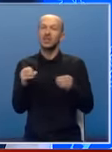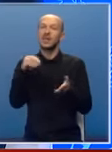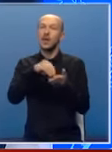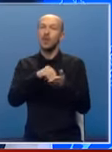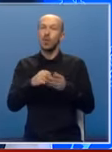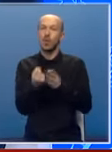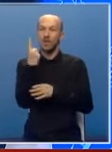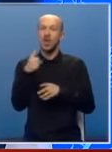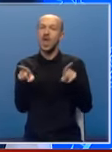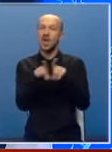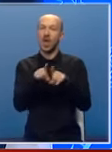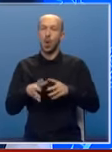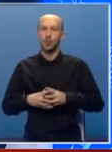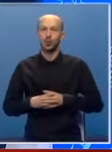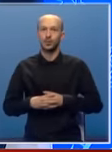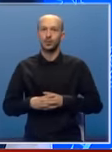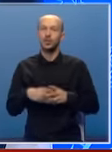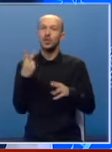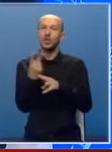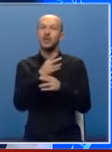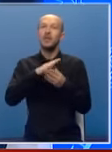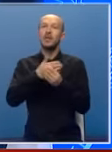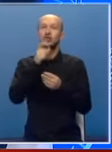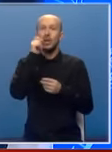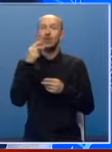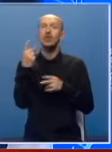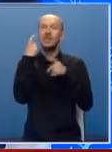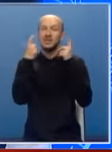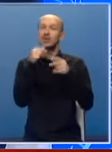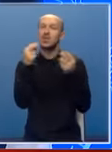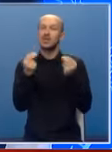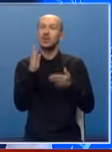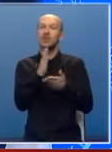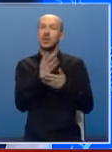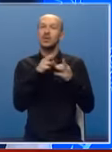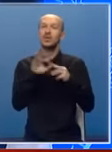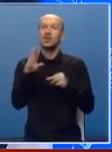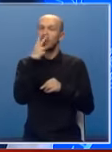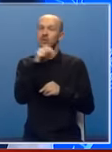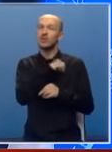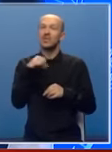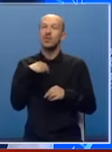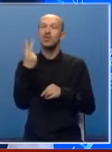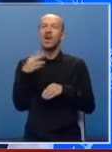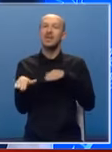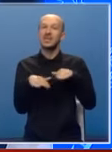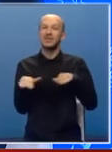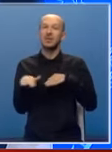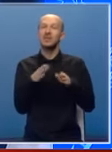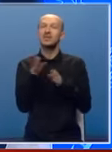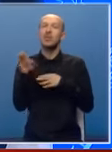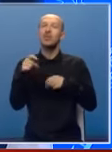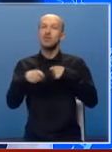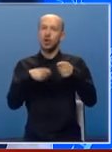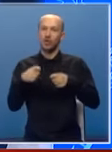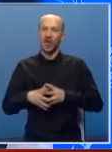pojavljuje kao država u međunarodnom smislu i zato je bilo za nju predvidjeno samo dva ministarstva. Ministarstvo spojenje